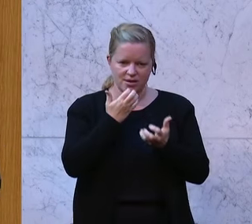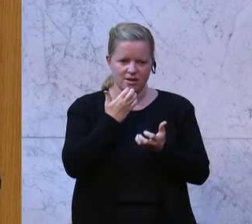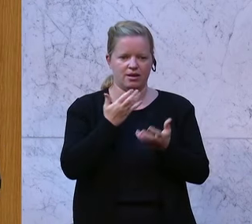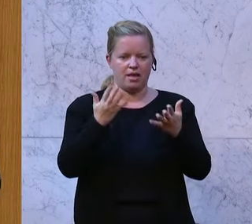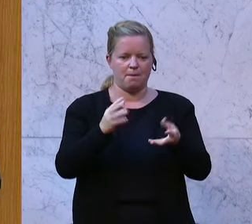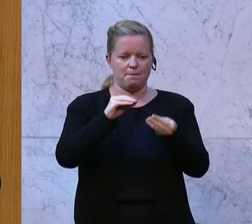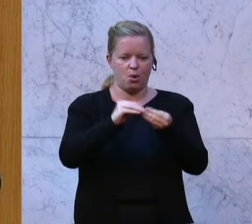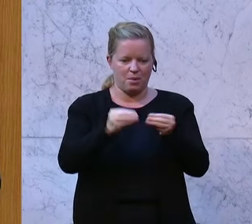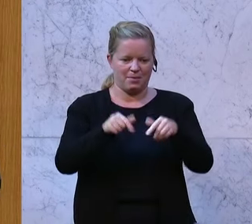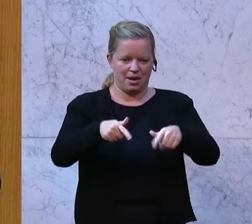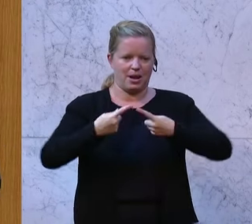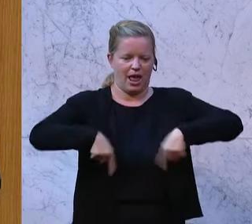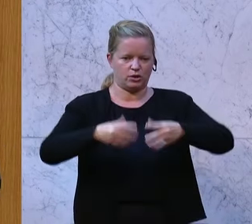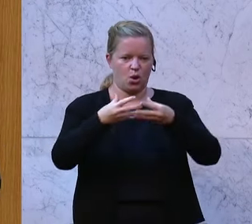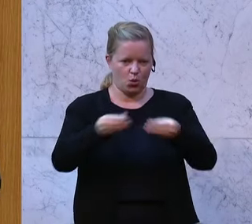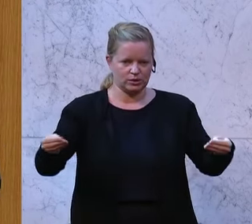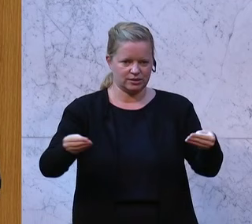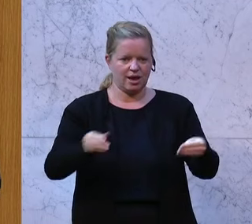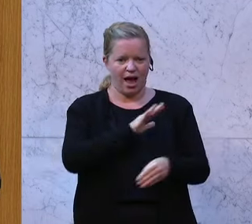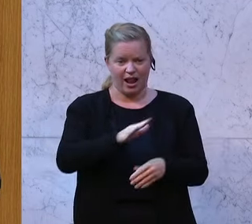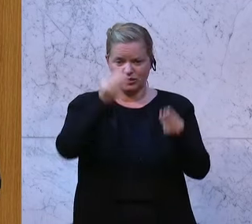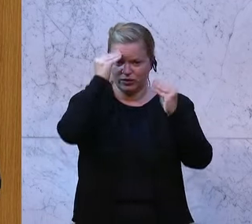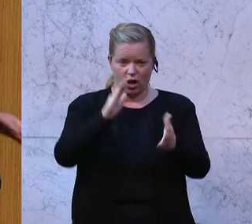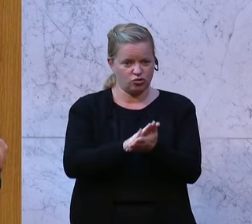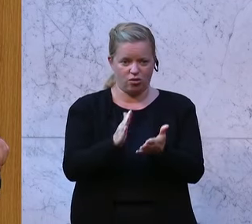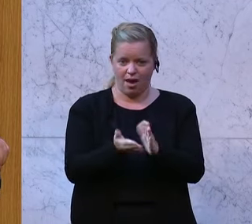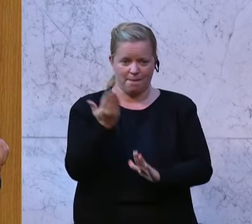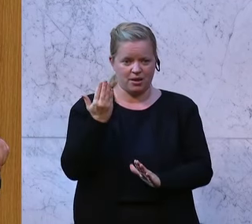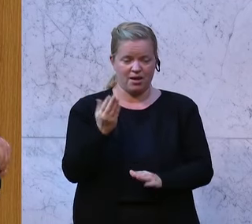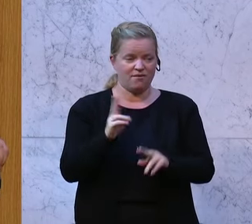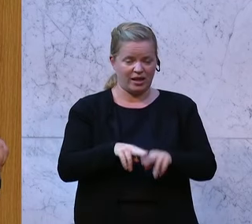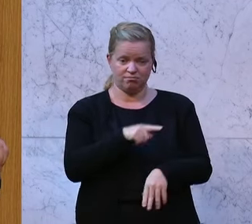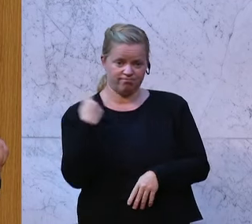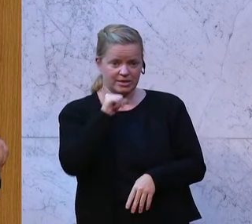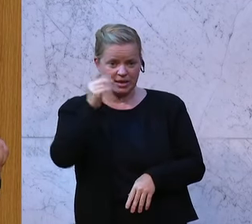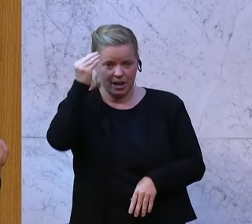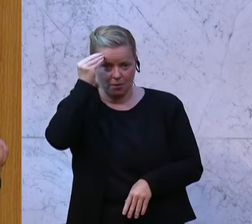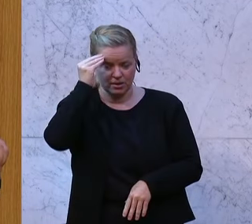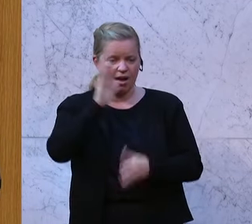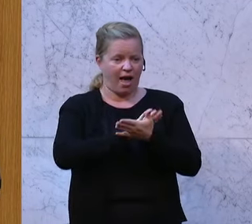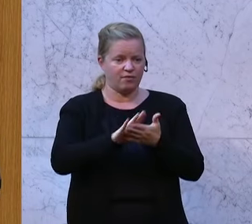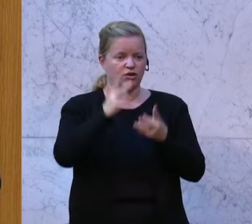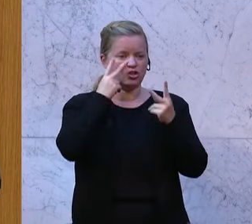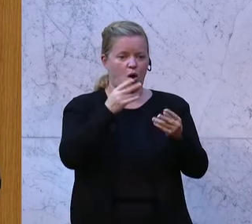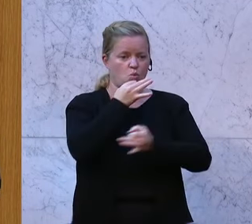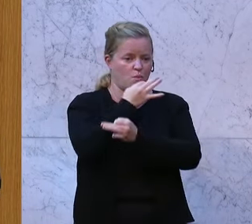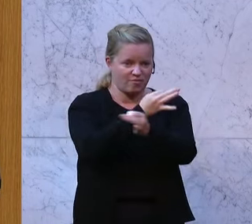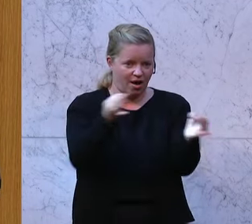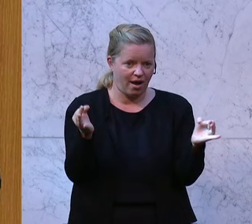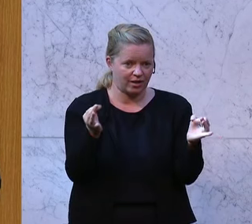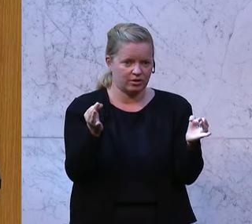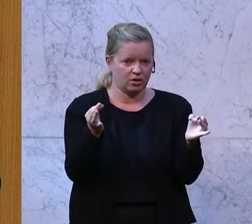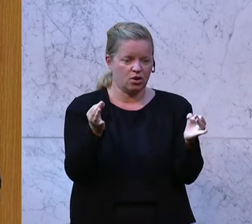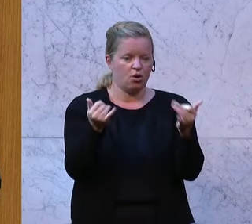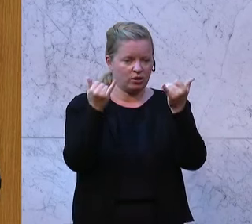diesem Land zu lösen. Sie haben jegliches Vertrauen verspielt. Und wenn Sie uns nicht glauben, dann werfen Sie einfach einen Blick in die Umfragen und machen